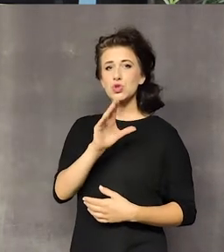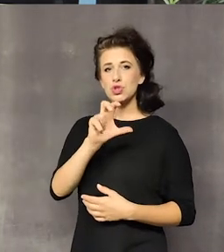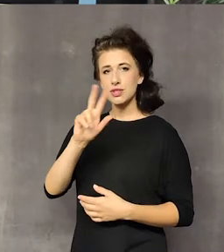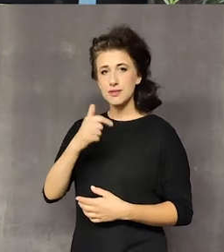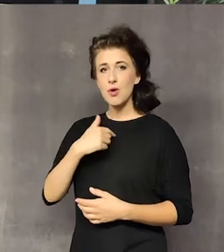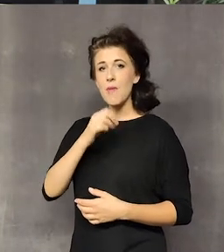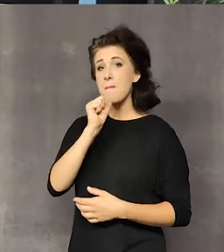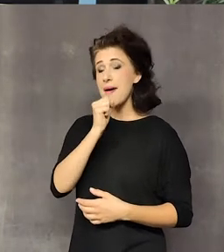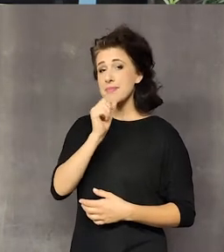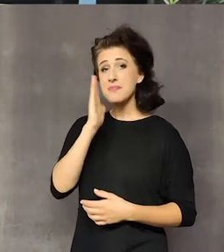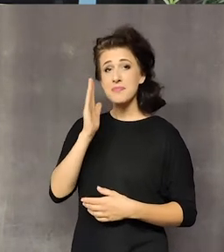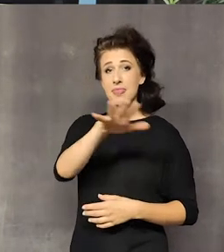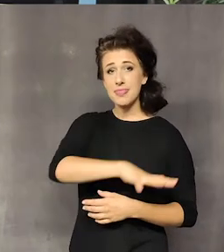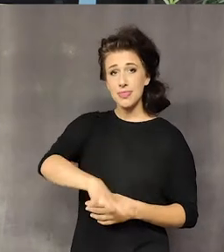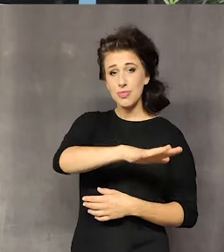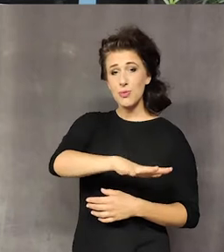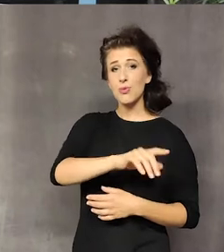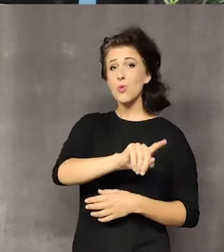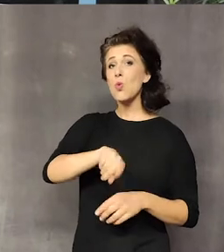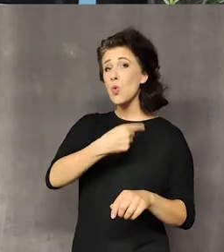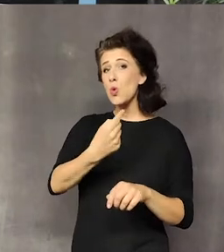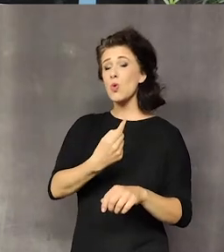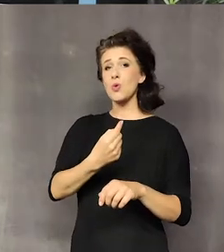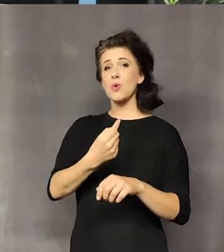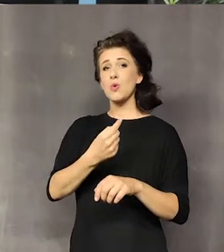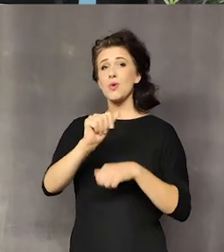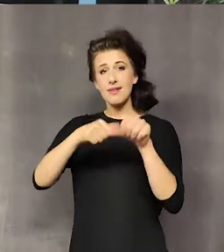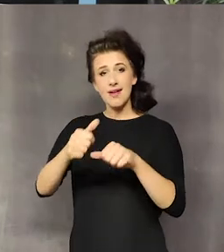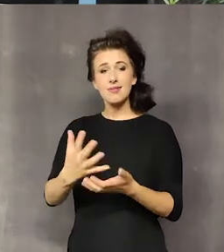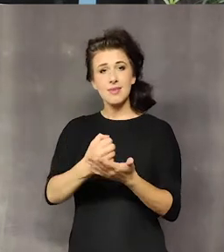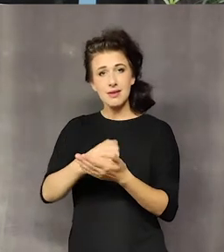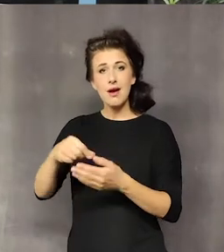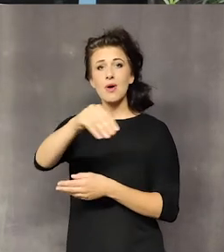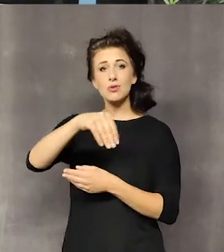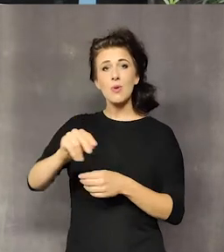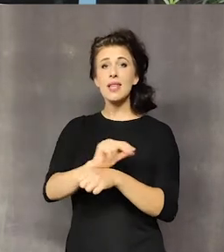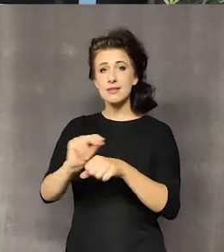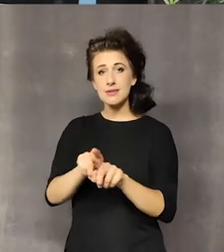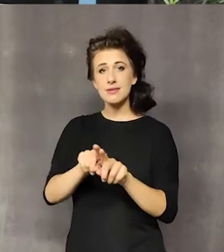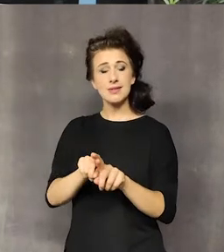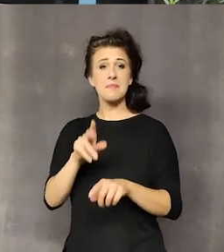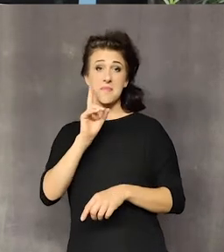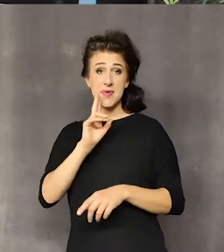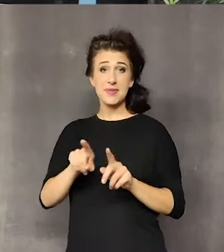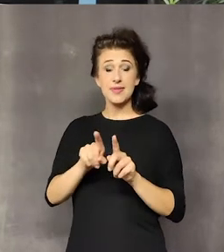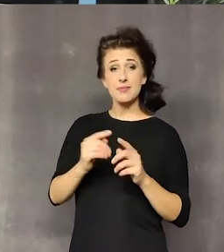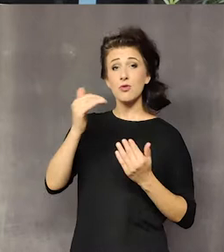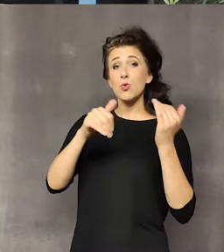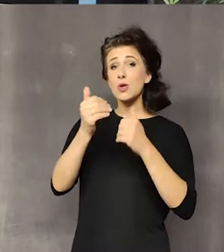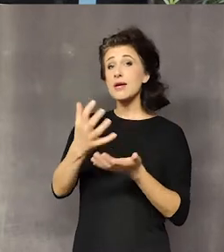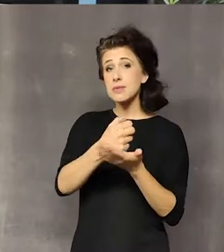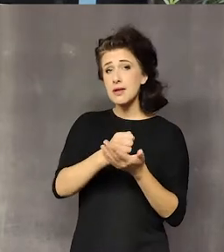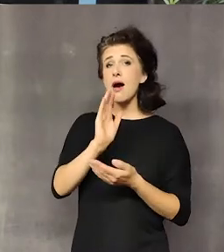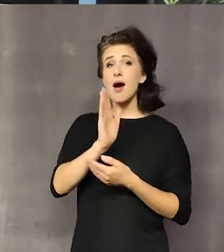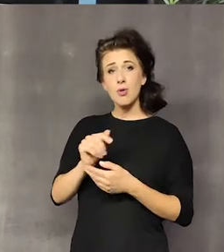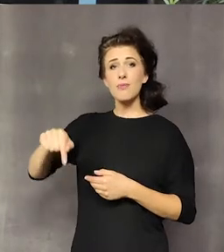Moja babcia na tamtych terenach długie lata leczyła ziołami, zbierała zioła. Matka zbierała troszkę właśnie tam w górach, a później tutaj